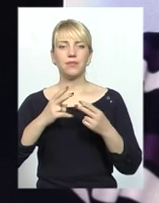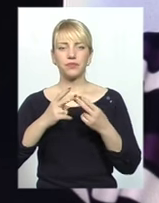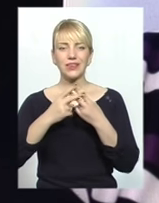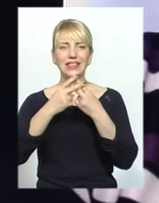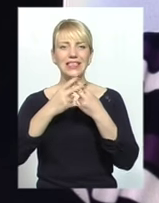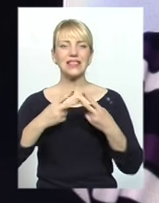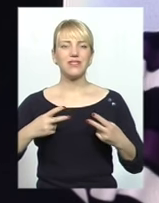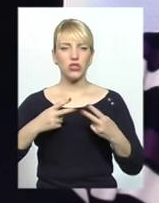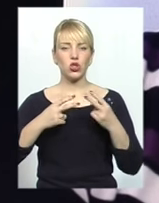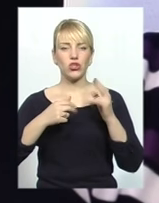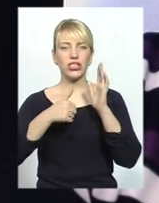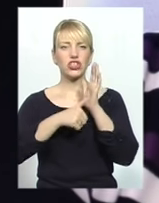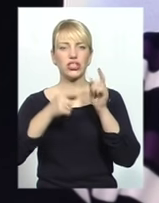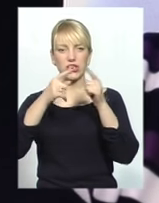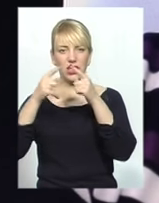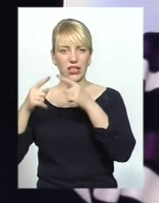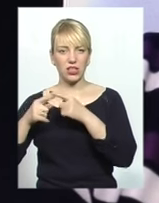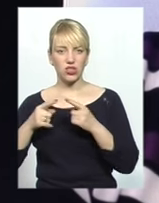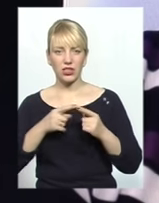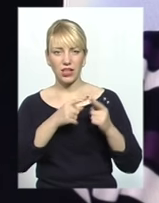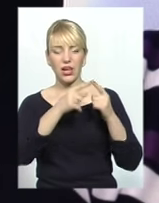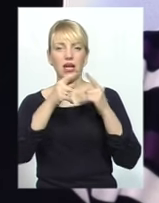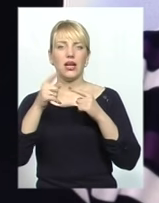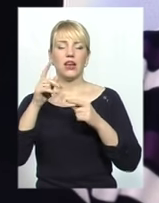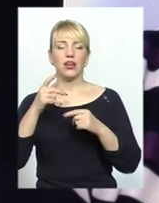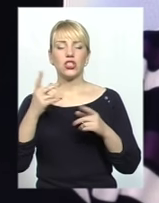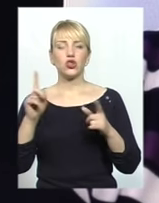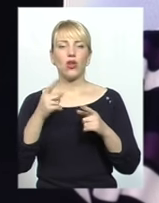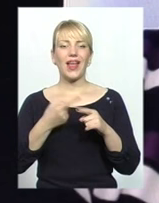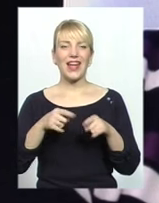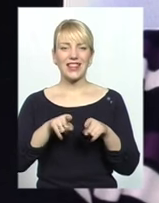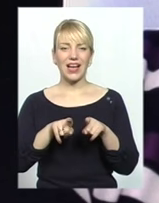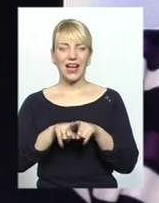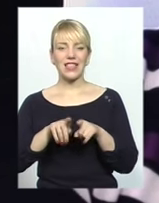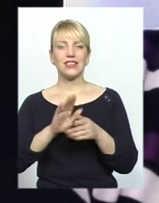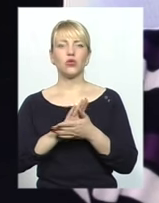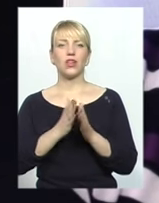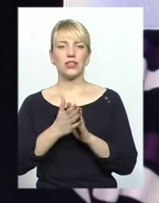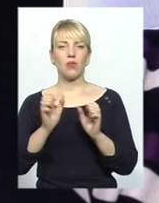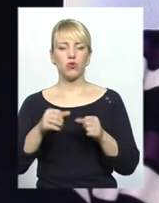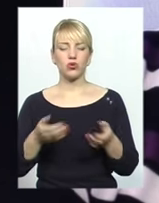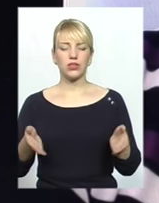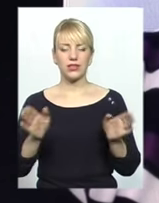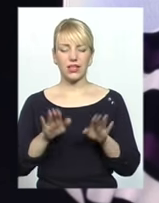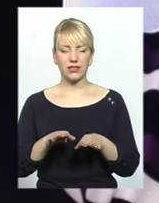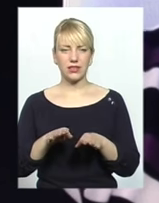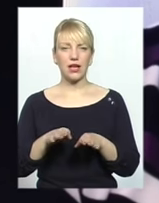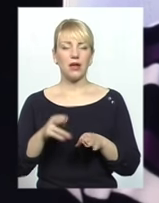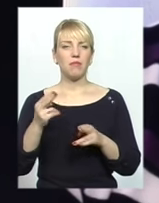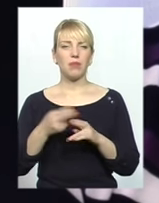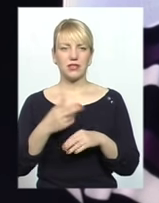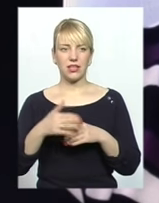нормально і мирно. Я можу сказати, що я живу в Тель-Авиві, і в п'яти минутах від моєго дому є